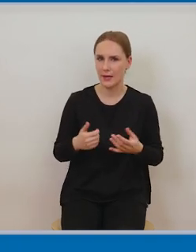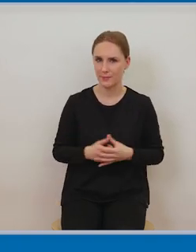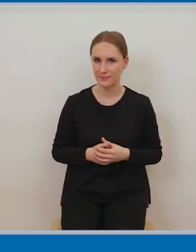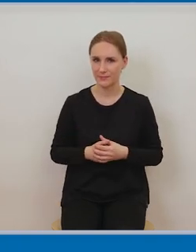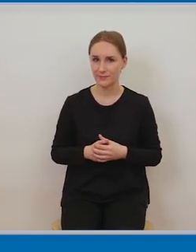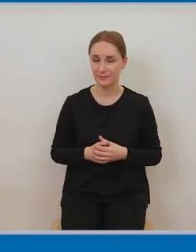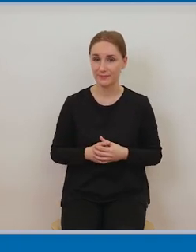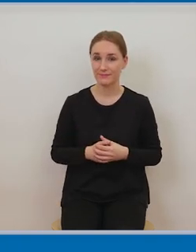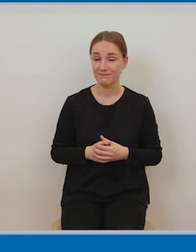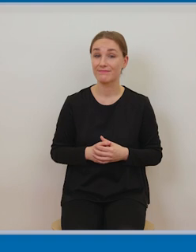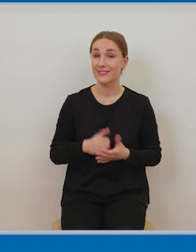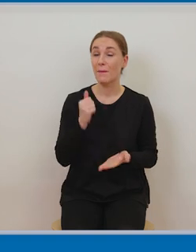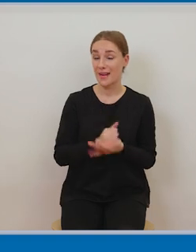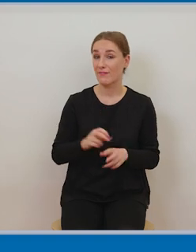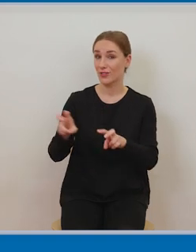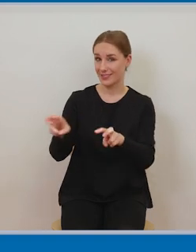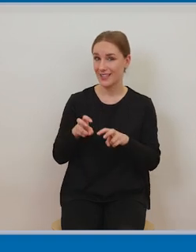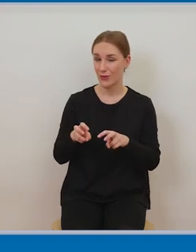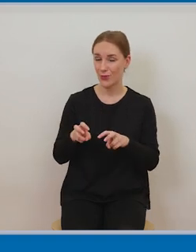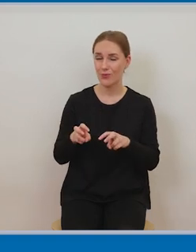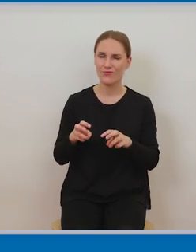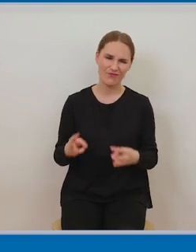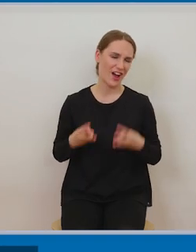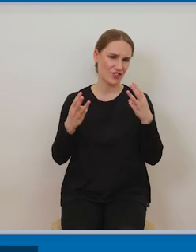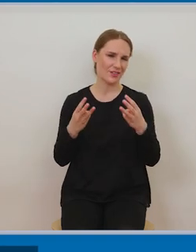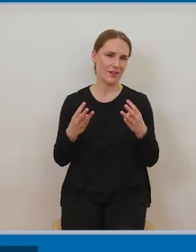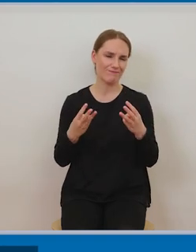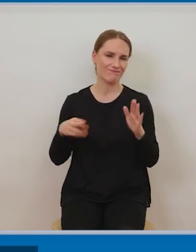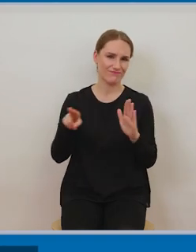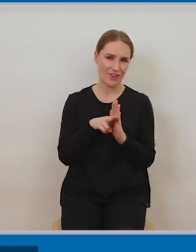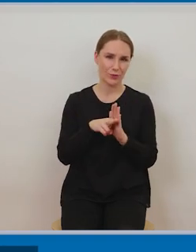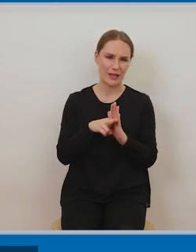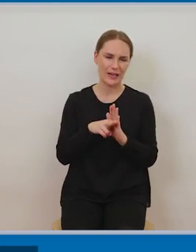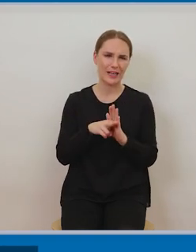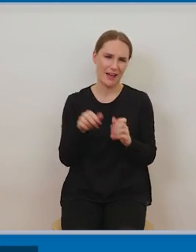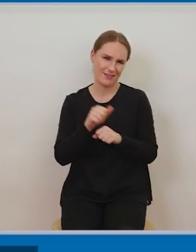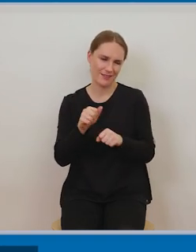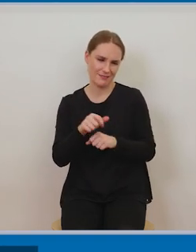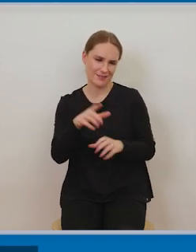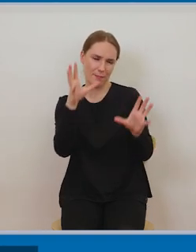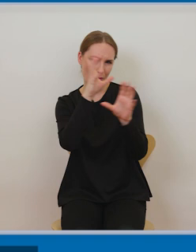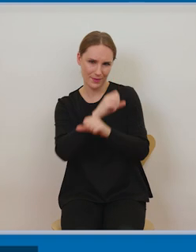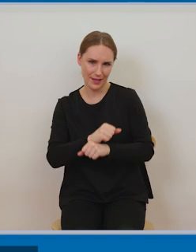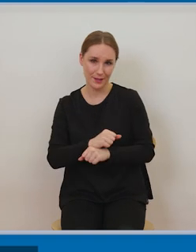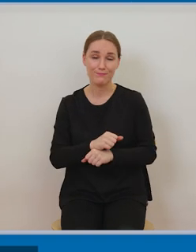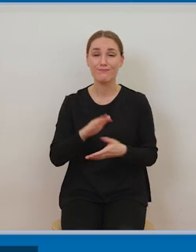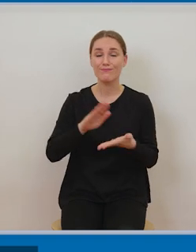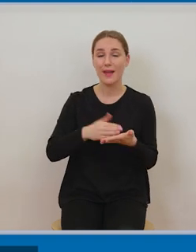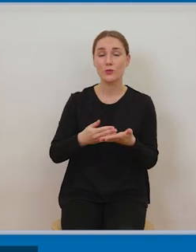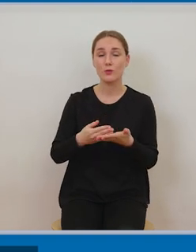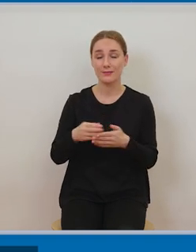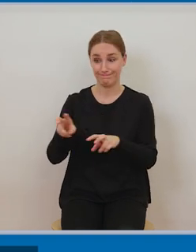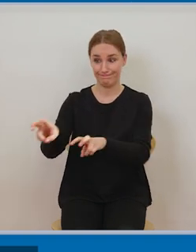nie wystarczy gdzieś w przepisach czy w innym miejscu oznaczyć źródło autora ale prawo cytatu wymaga